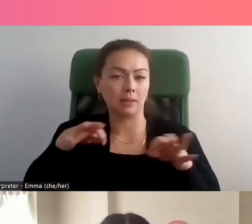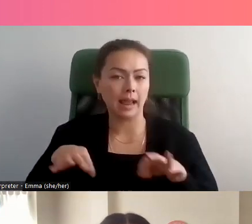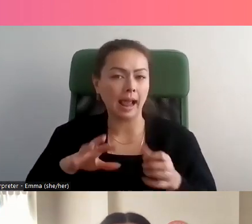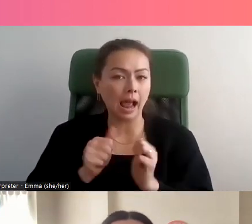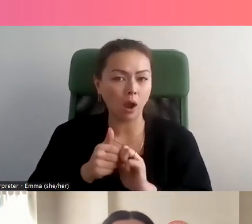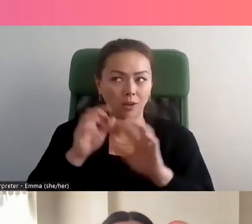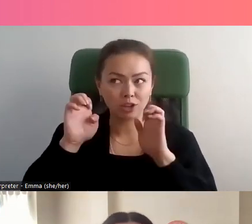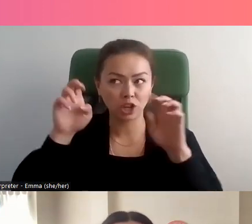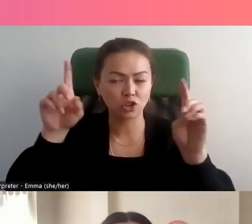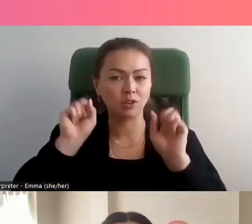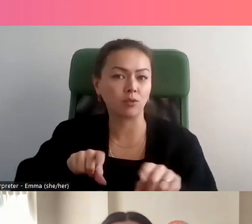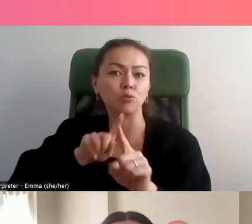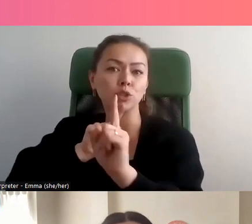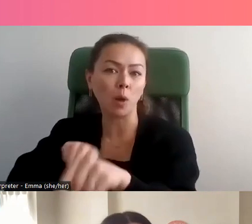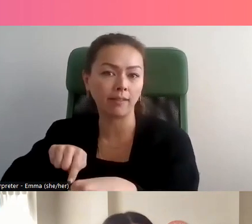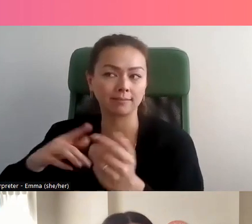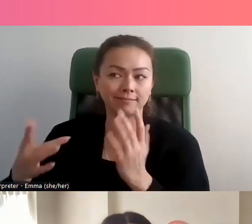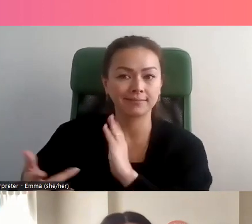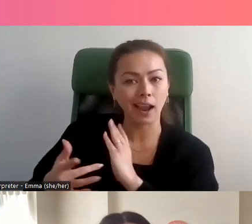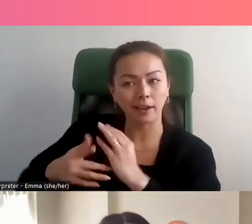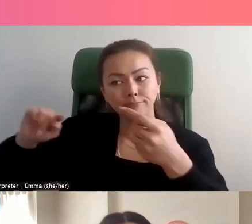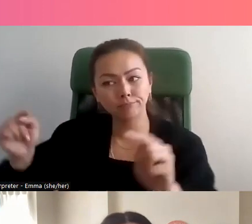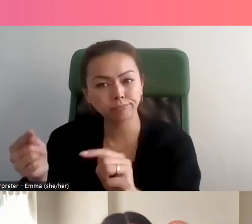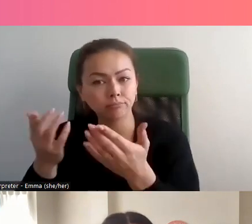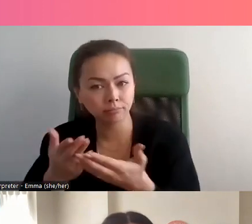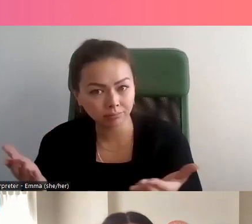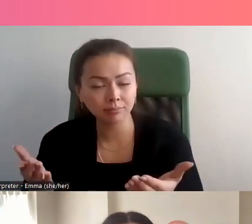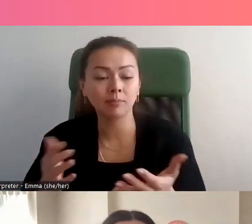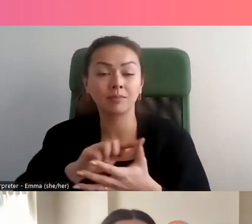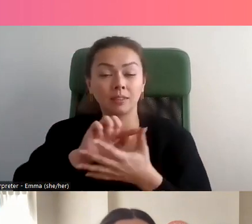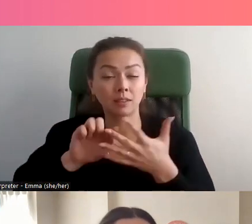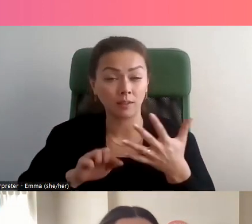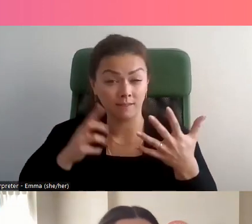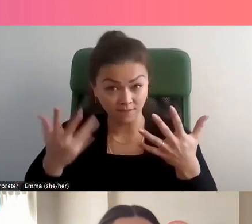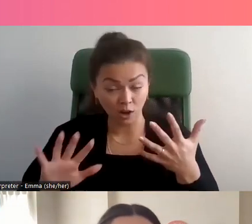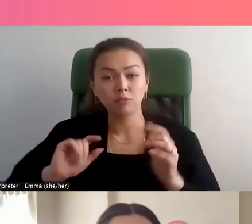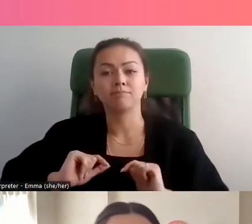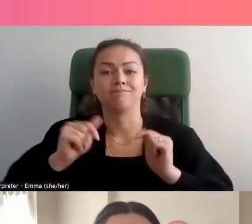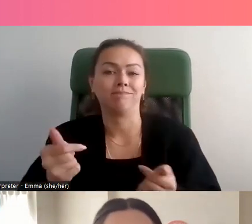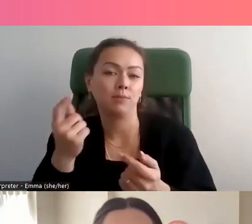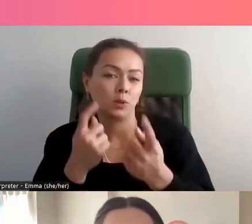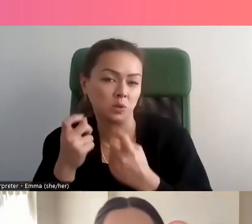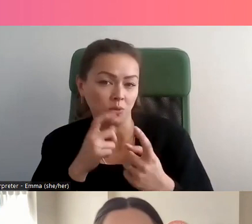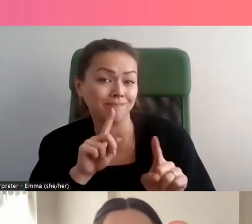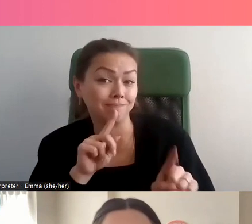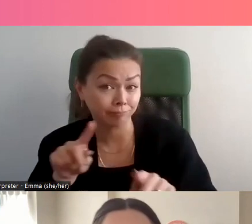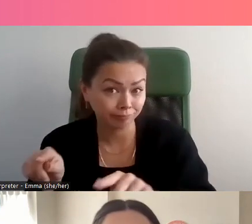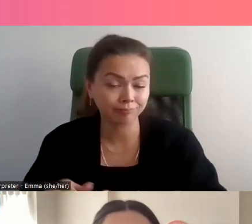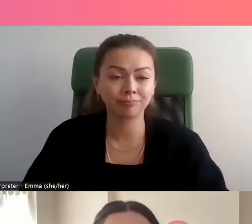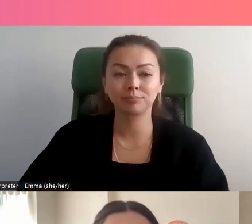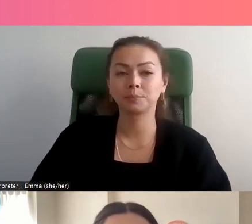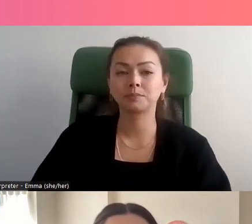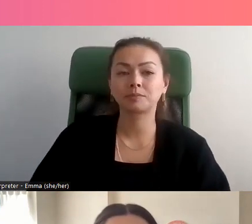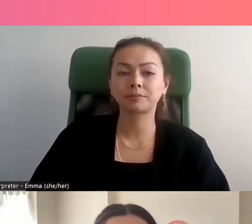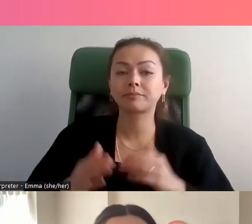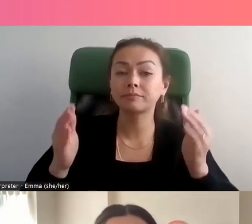'éducation et de la façon dont elle peut aider. Et enfin, nous aurons le temps d'aborder vos questions et d'y répondre. Prochaine